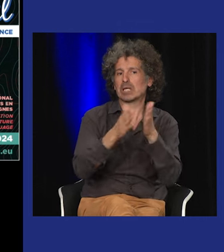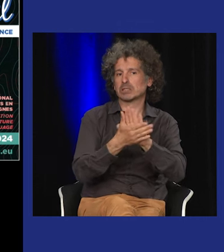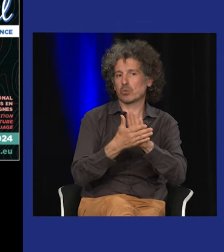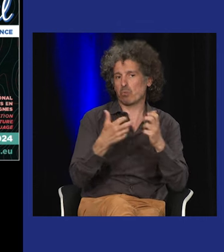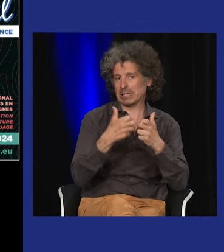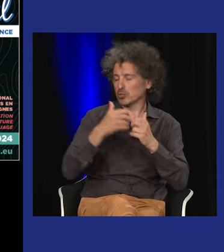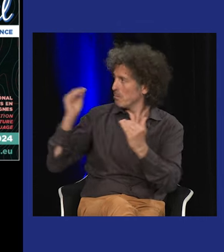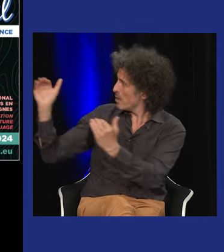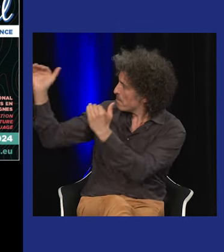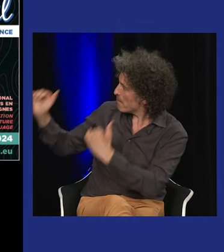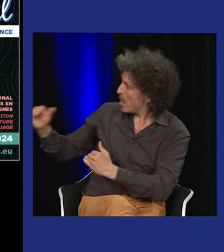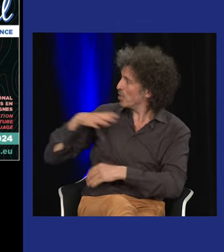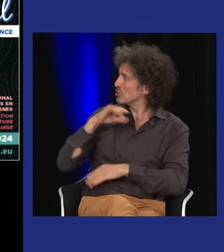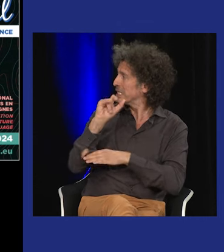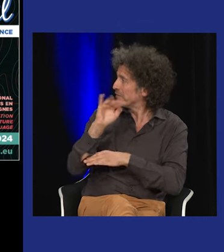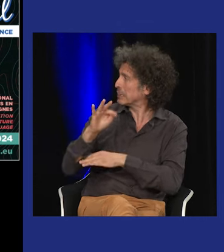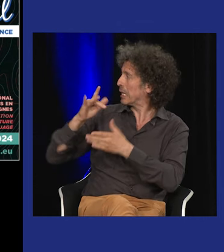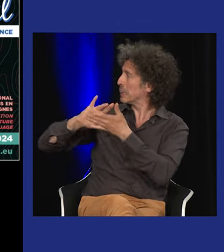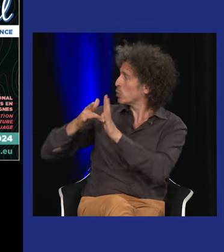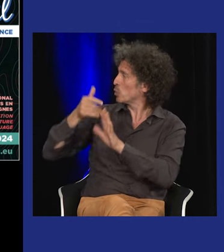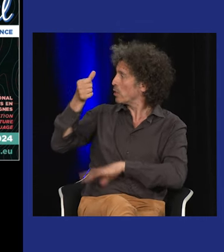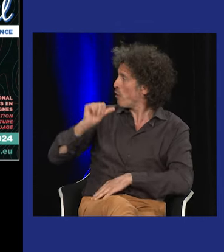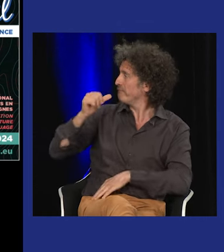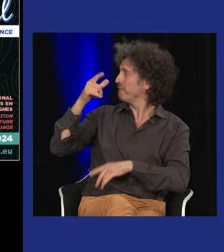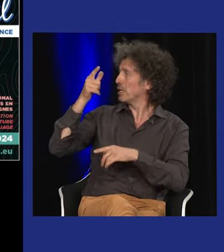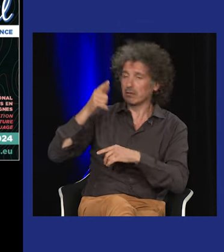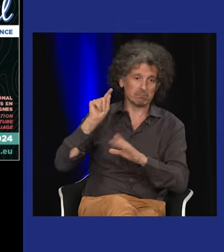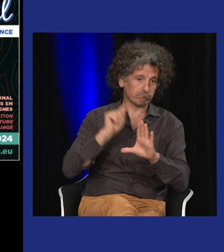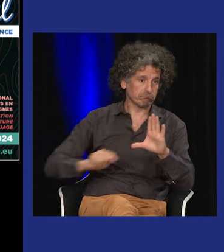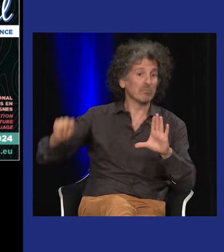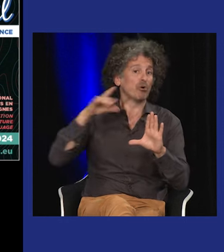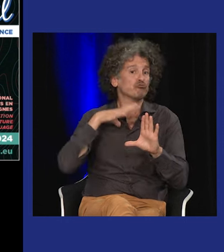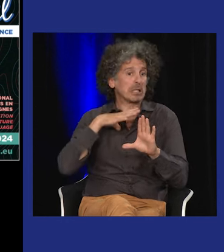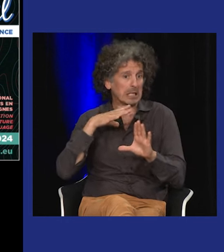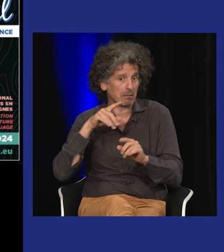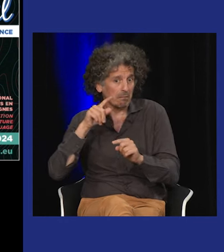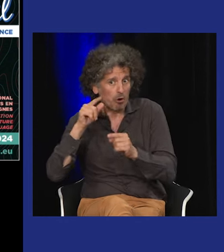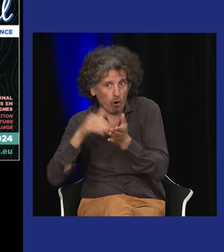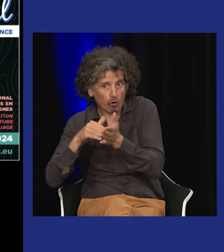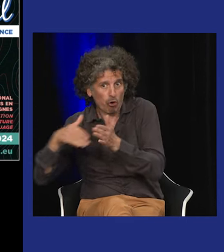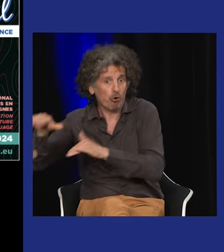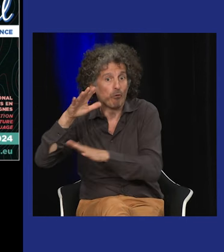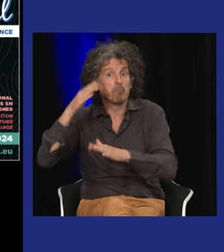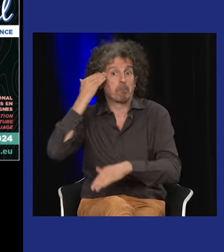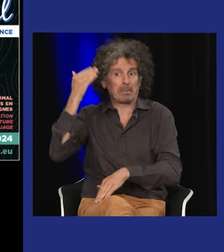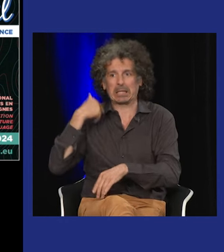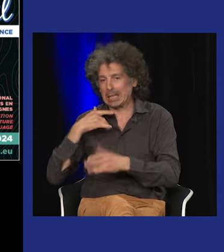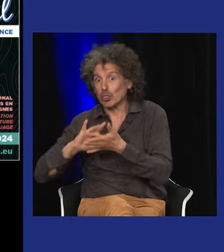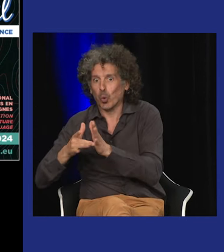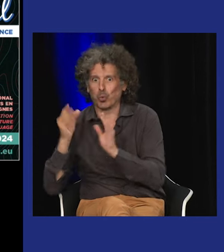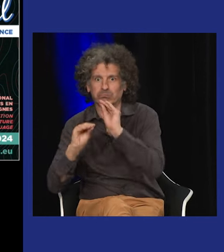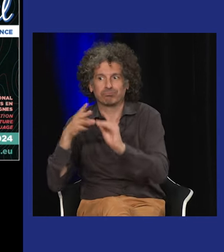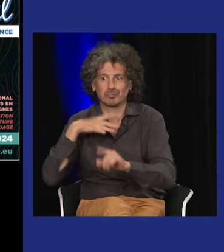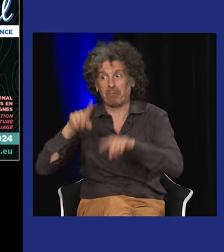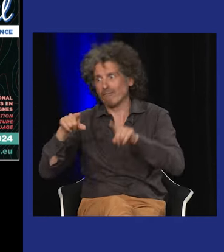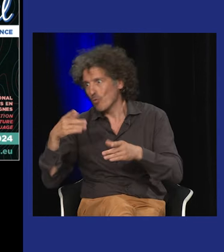le théâtre, etc. Et j'ai aussi noté quelques associations en compagnie, OnOff, IVT. Il y en